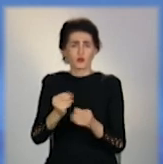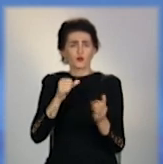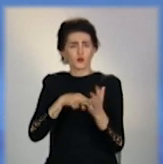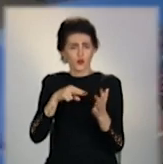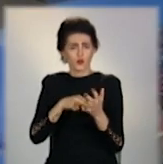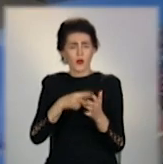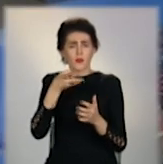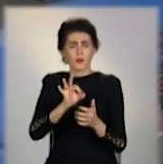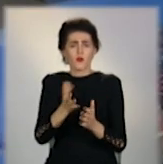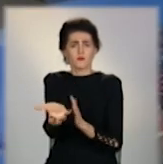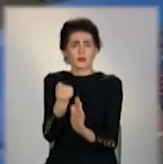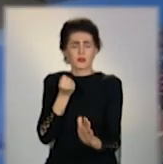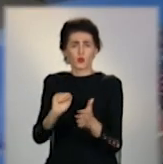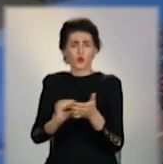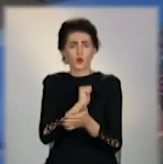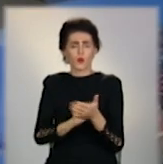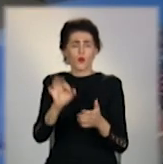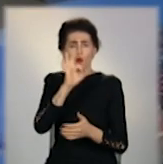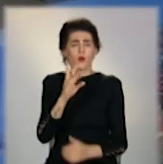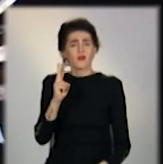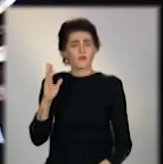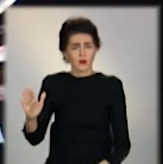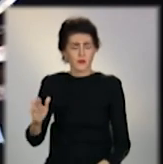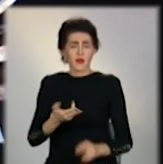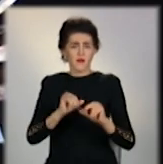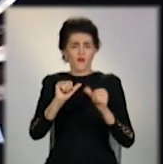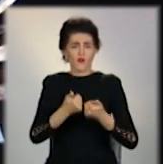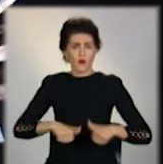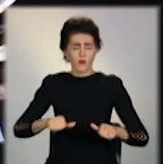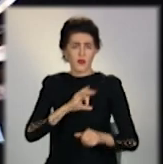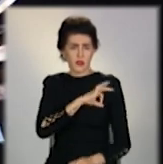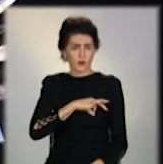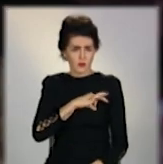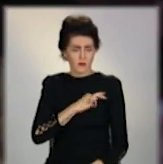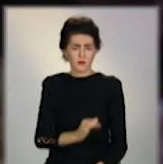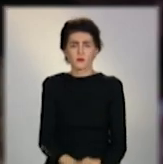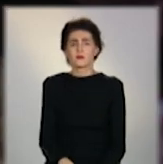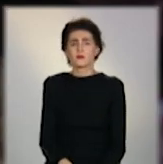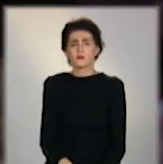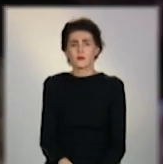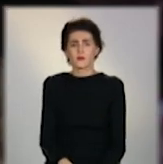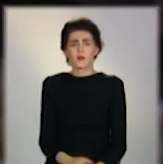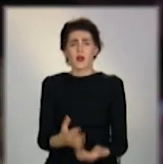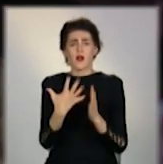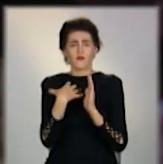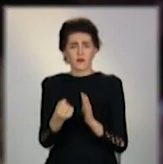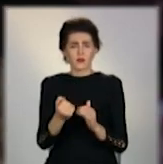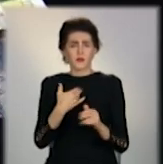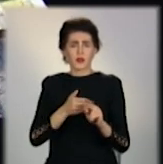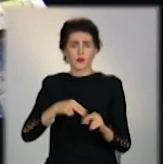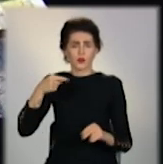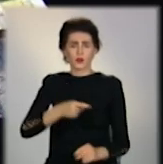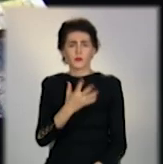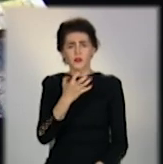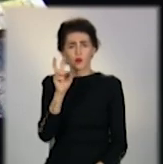суму, проте взяли документи на нерухомість. Та оформили справу наторіально. Взяли у мене полторы тисячі доларів. І в